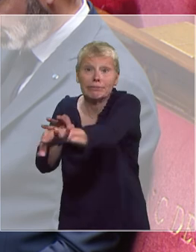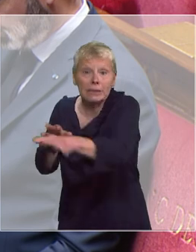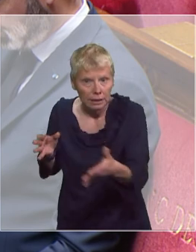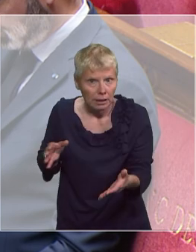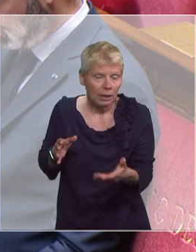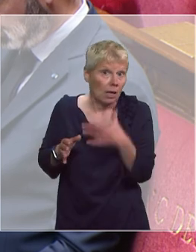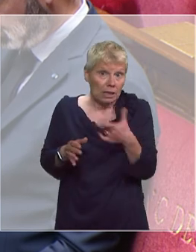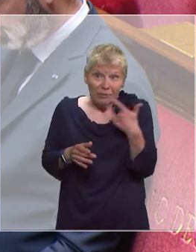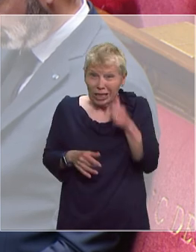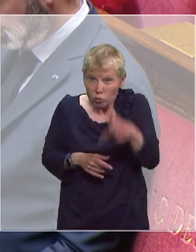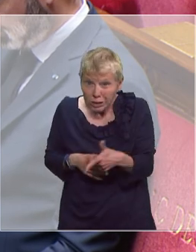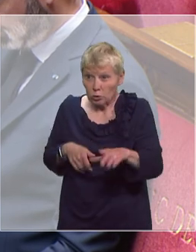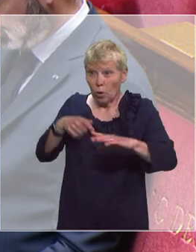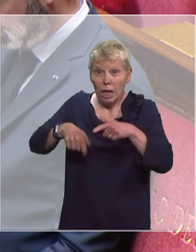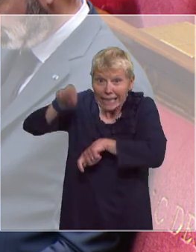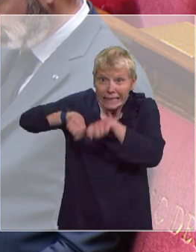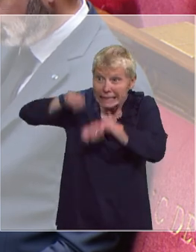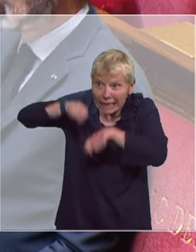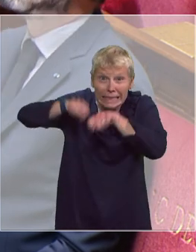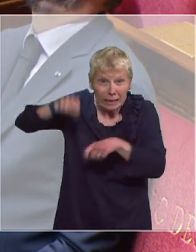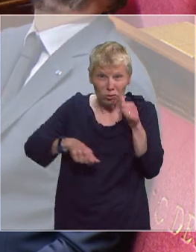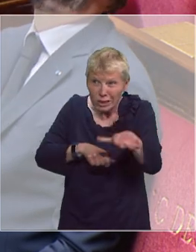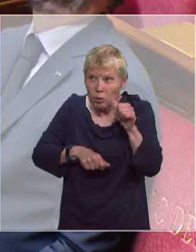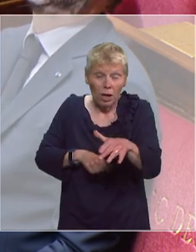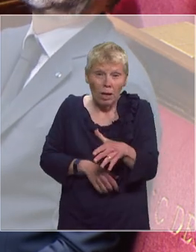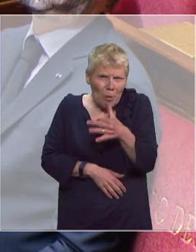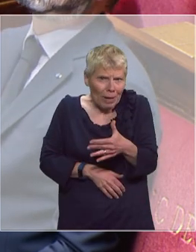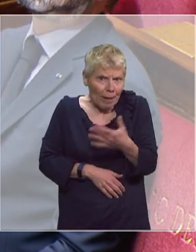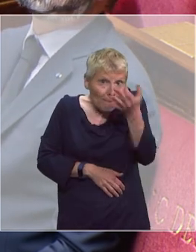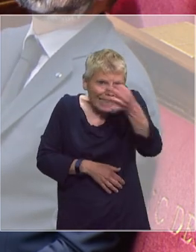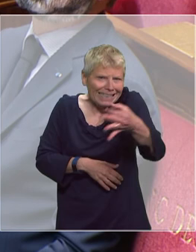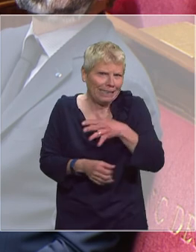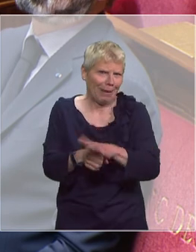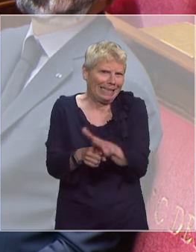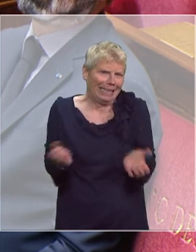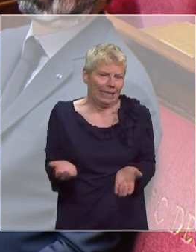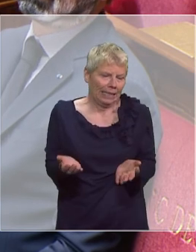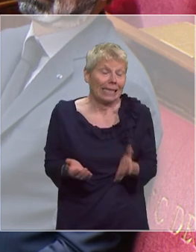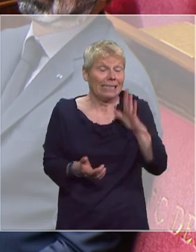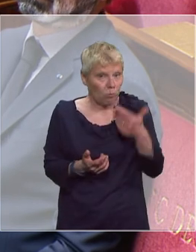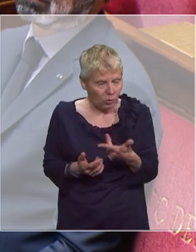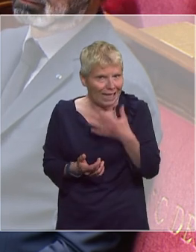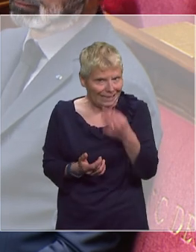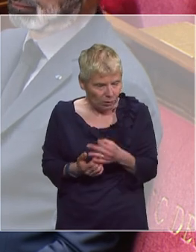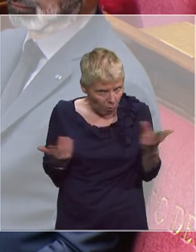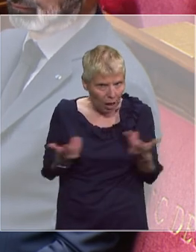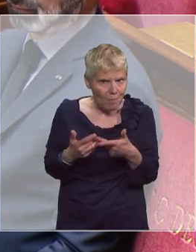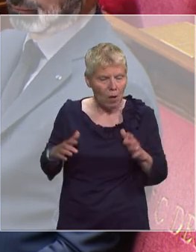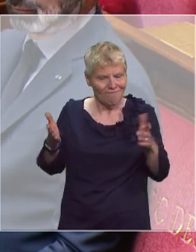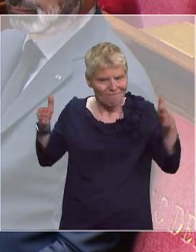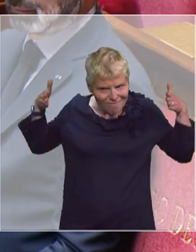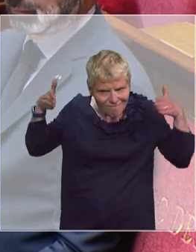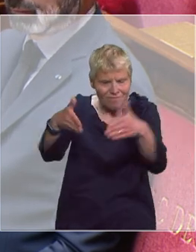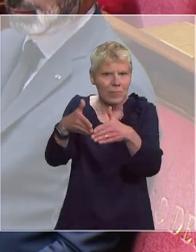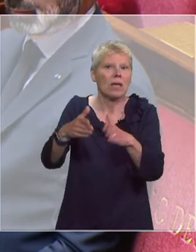soignants, vous ne pouvez pas avoir ce qu'on appelle un screening, c'est-à-dire un dépistage suffisamment précis. Ce que nous faisons, c'est que nous proposons de resserrer l'émail du filet en allant